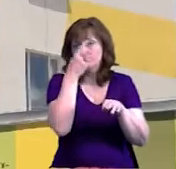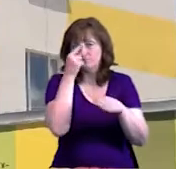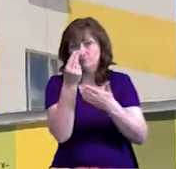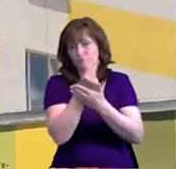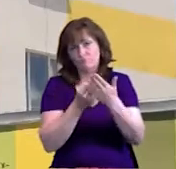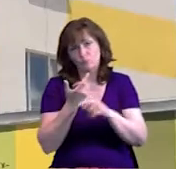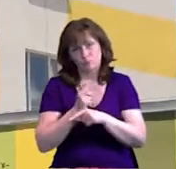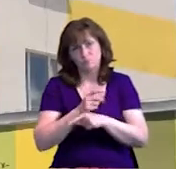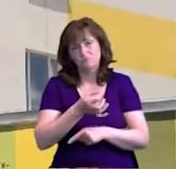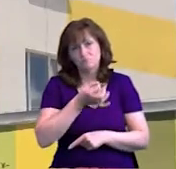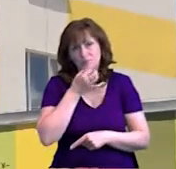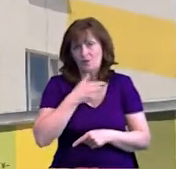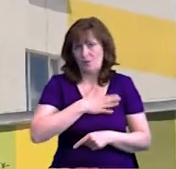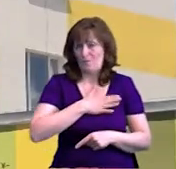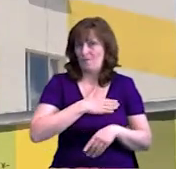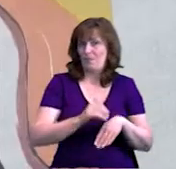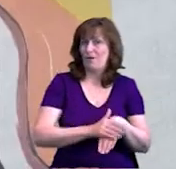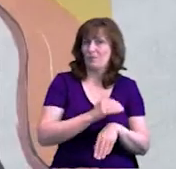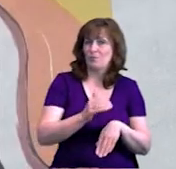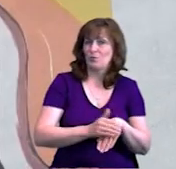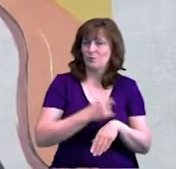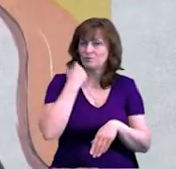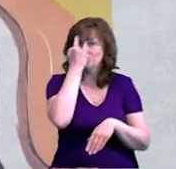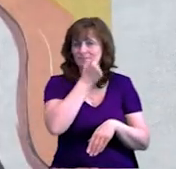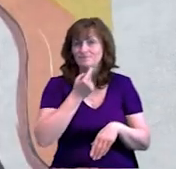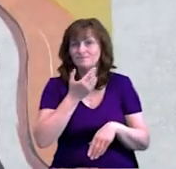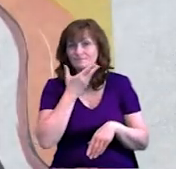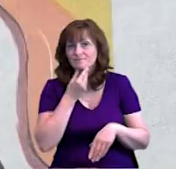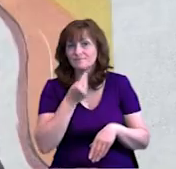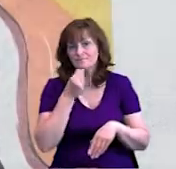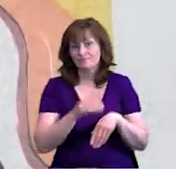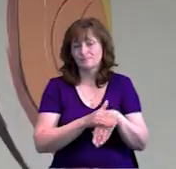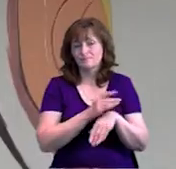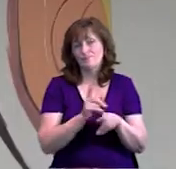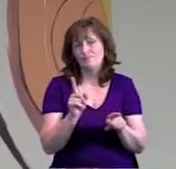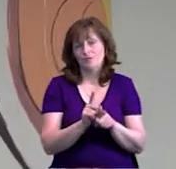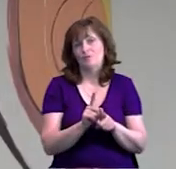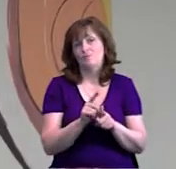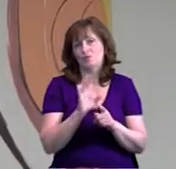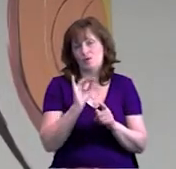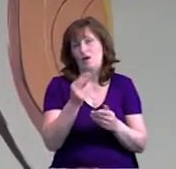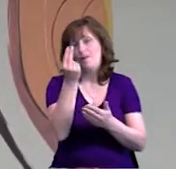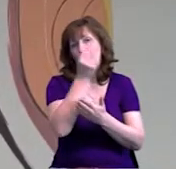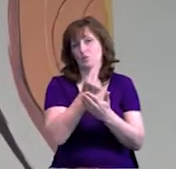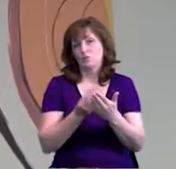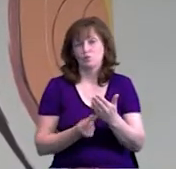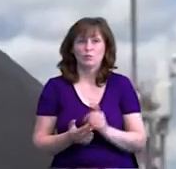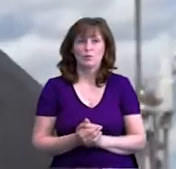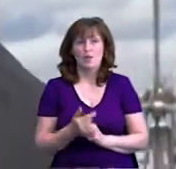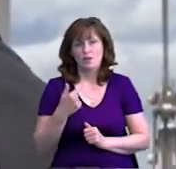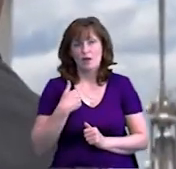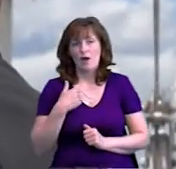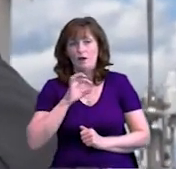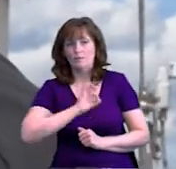мені, що достатньо добродушний, достатньо сюжетний. Для цього рисунку я